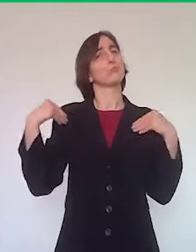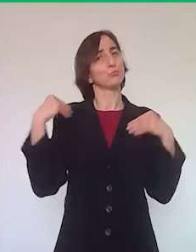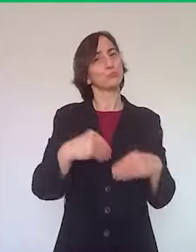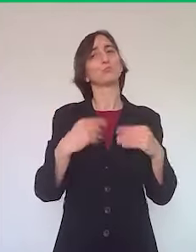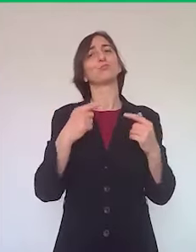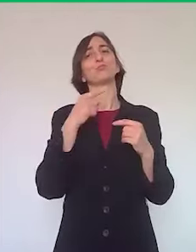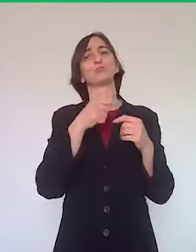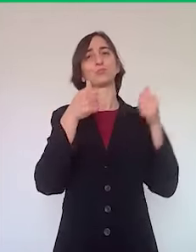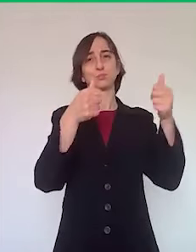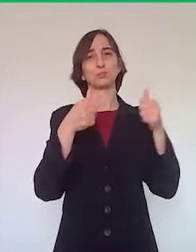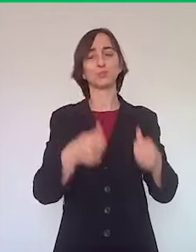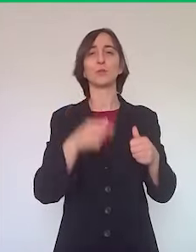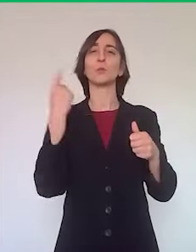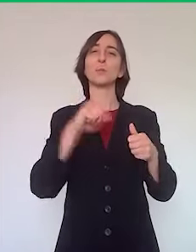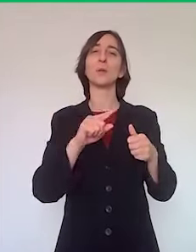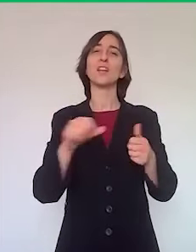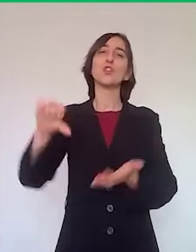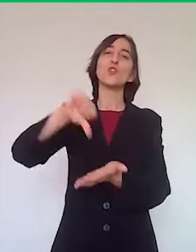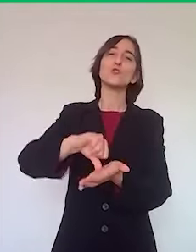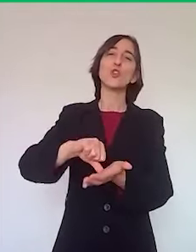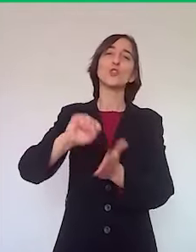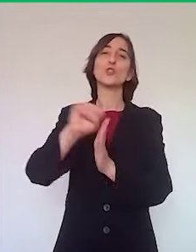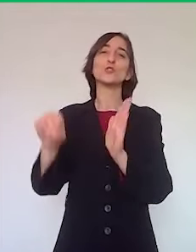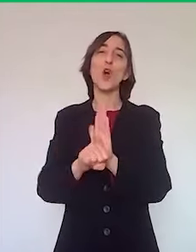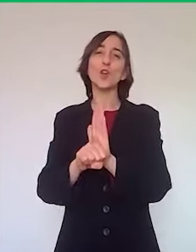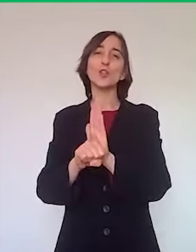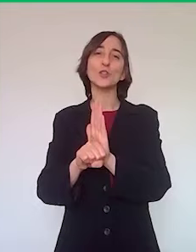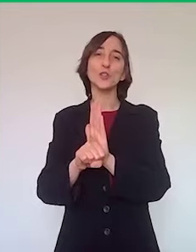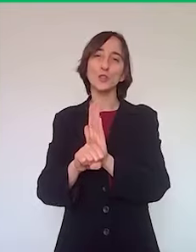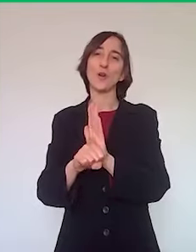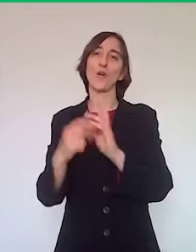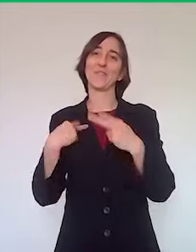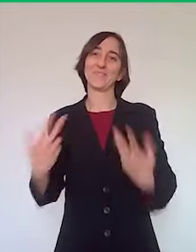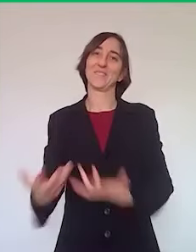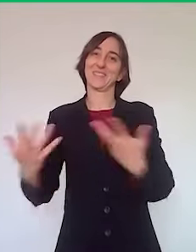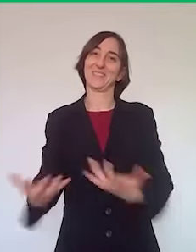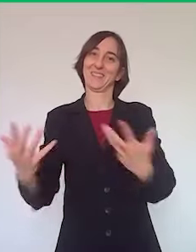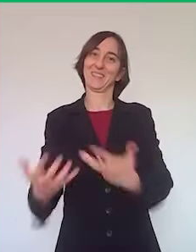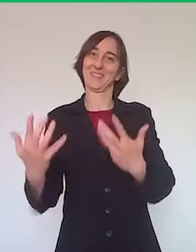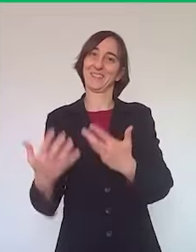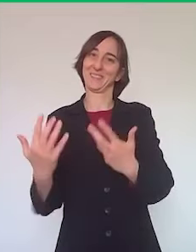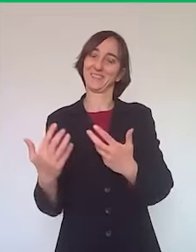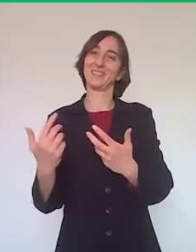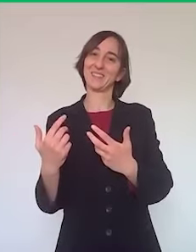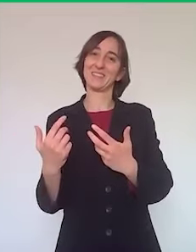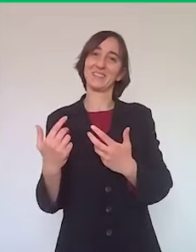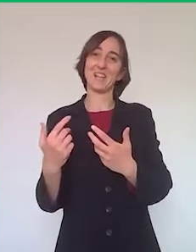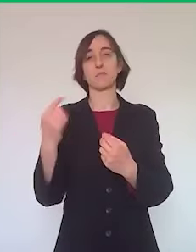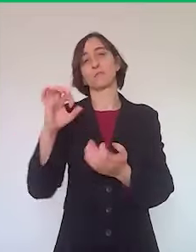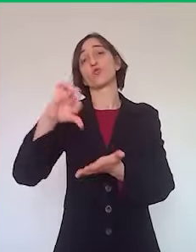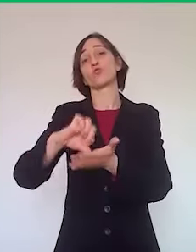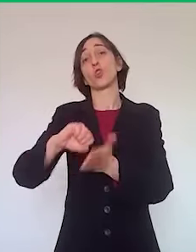riqualificazione dei centri storici che la Regione ha fatto, in particolare per ridare vita ai centri storici colpiti dal